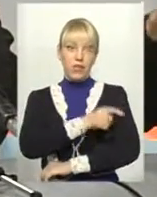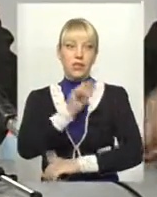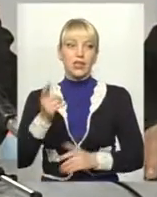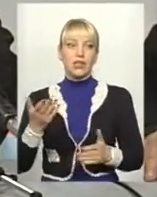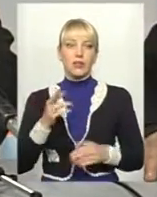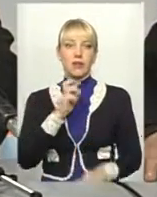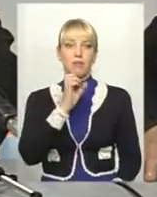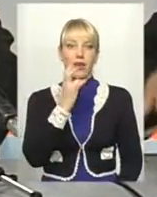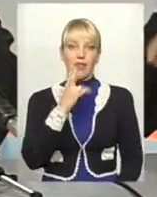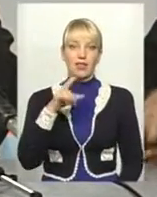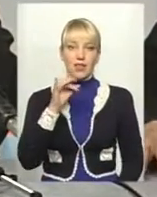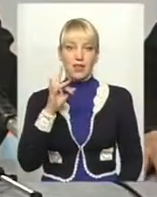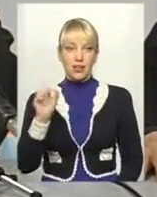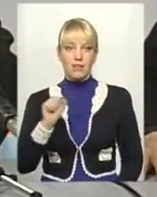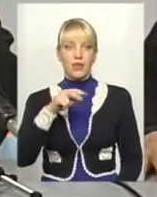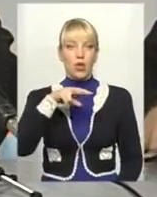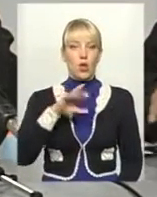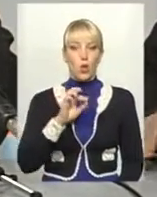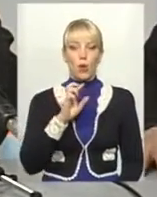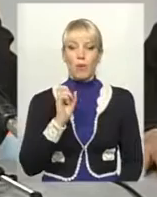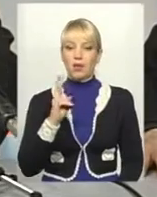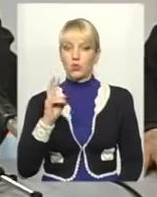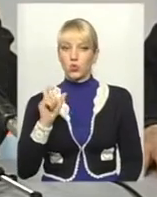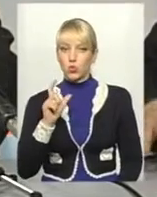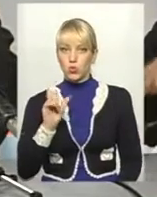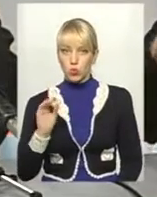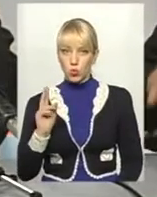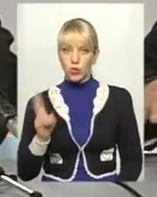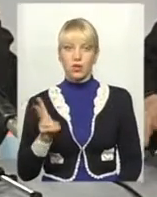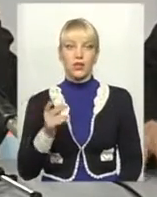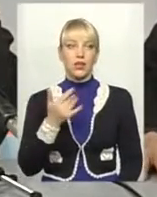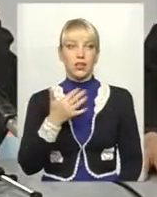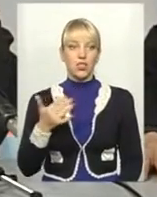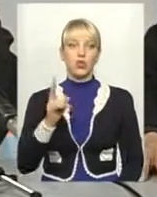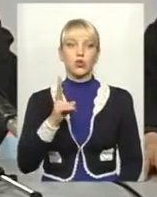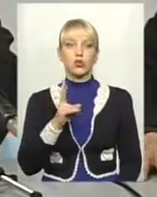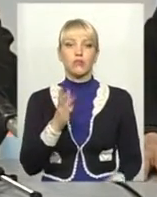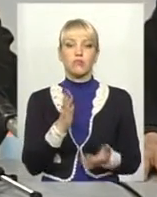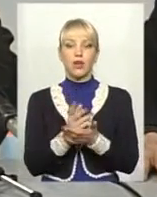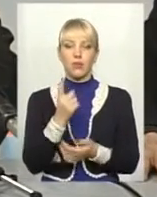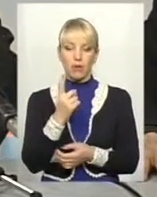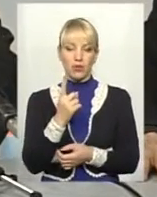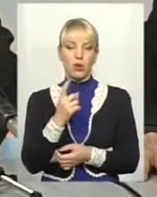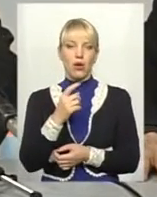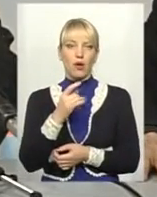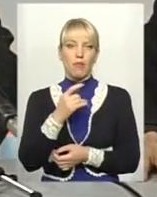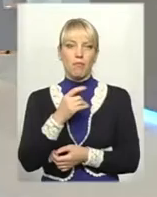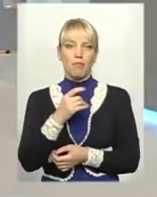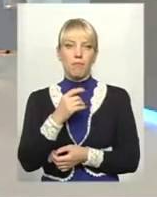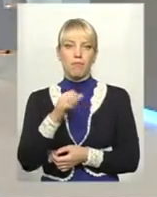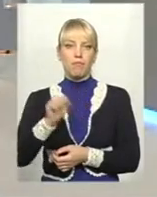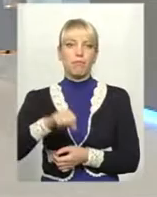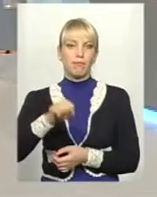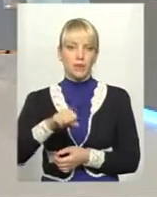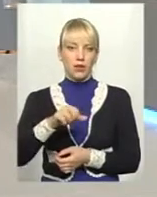такі як пан Герега, Шлабазюк, інші, той, який має першу браварню у нас. Це